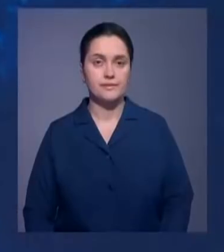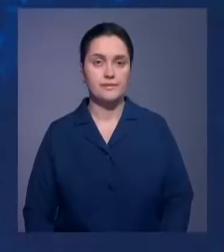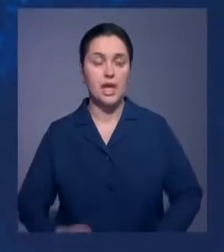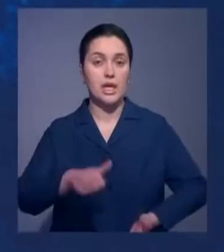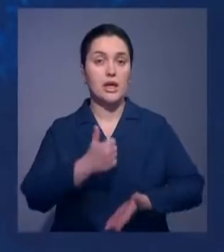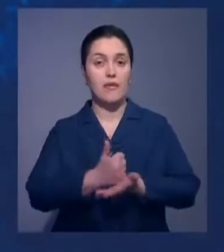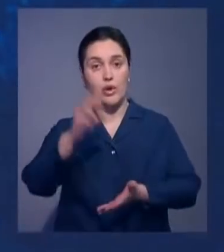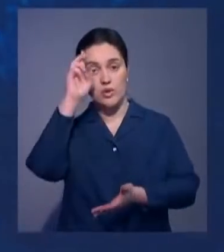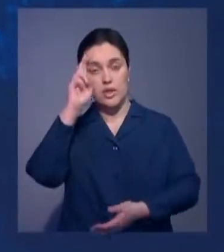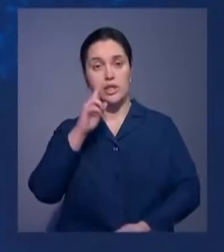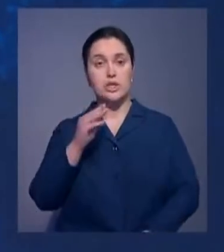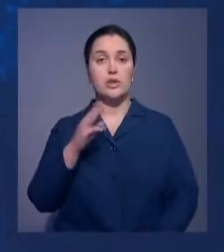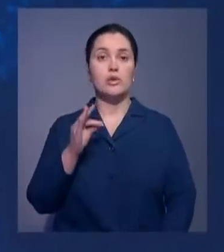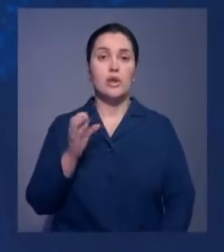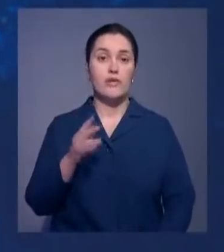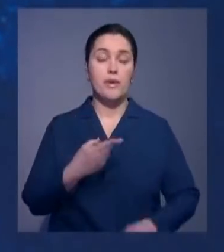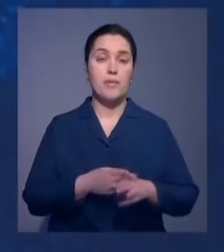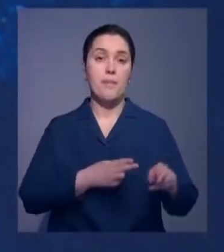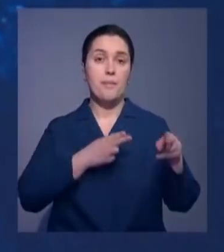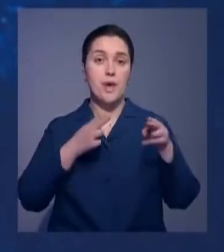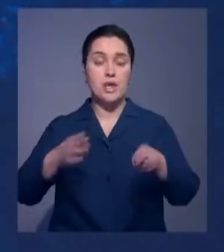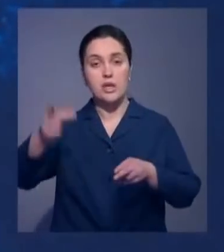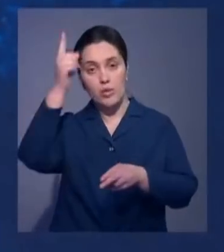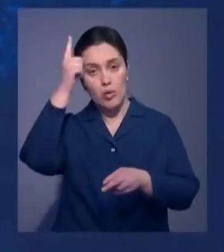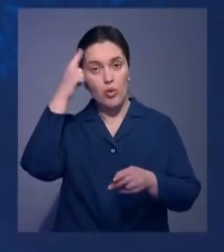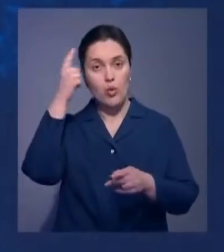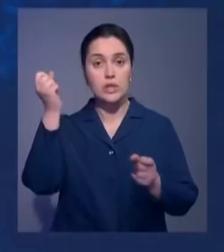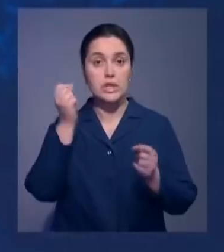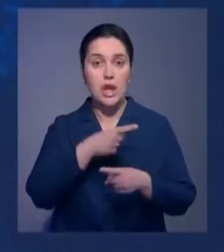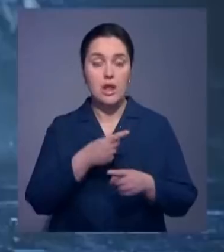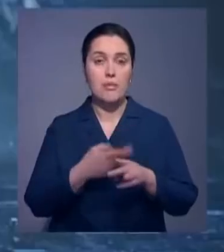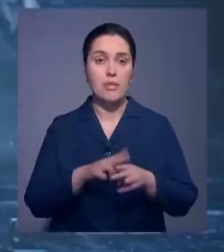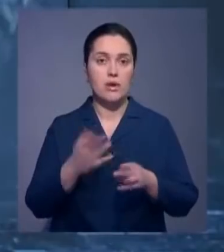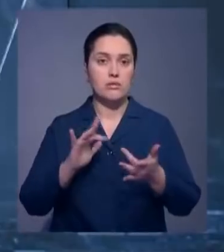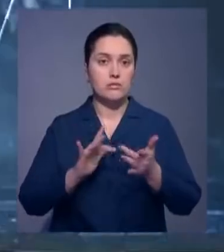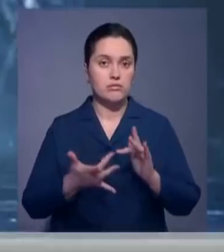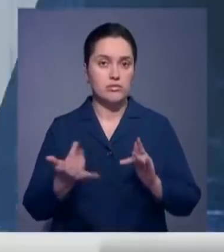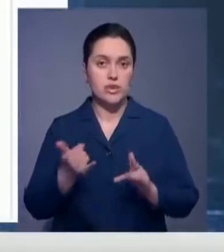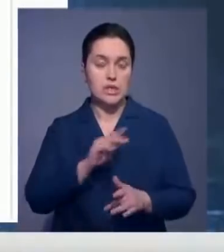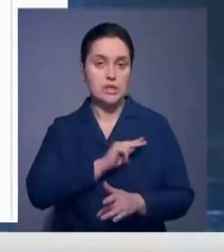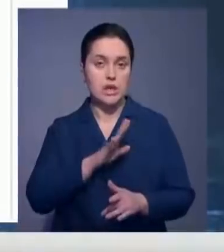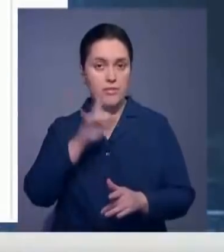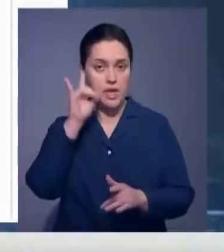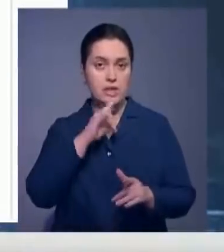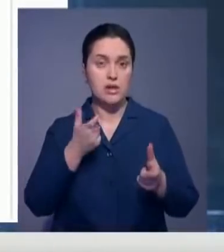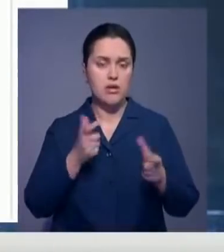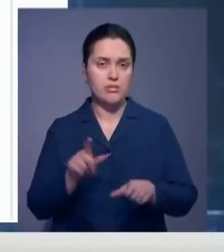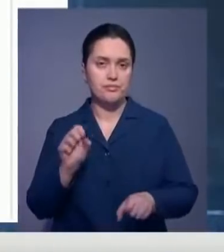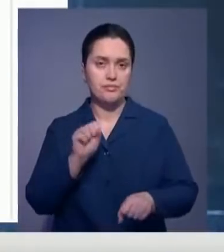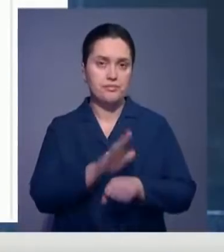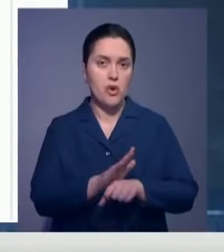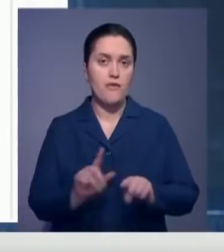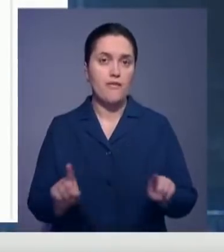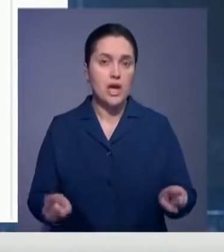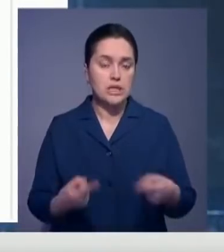Глава государства Касмжумар Тукаев, находясь с поездкой в Мюнхене, узнал о сбое в работе интернета в Казахстане. Президент поручил восстановить работу